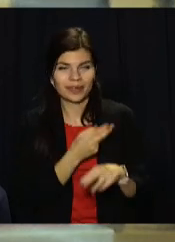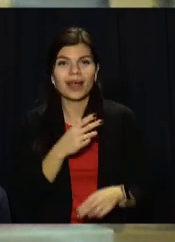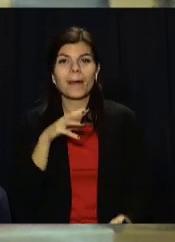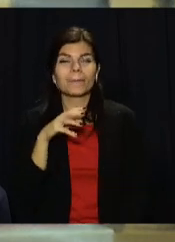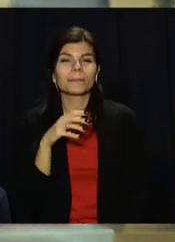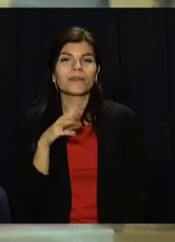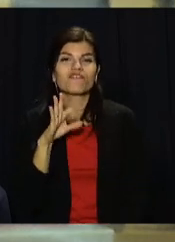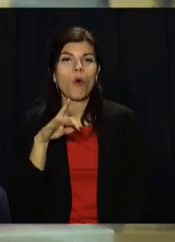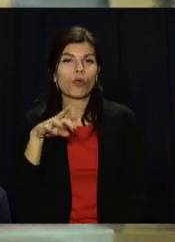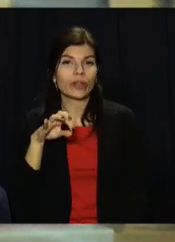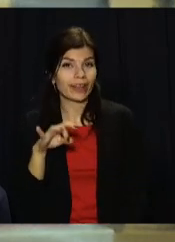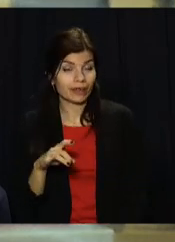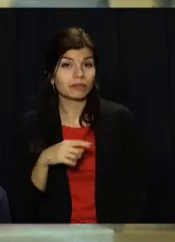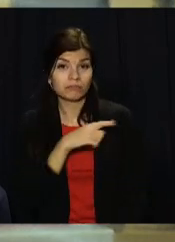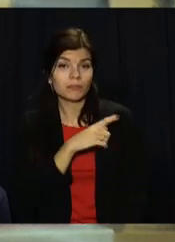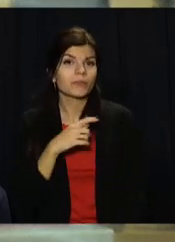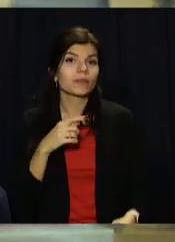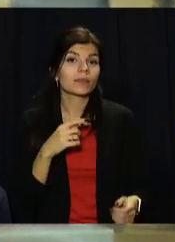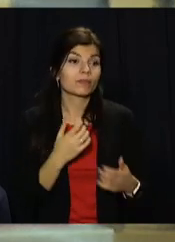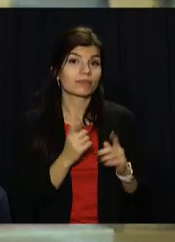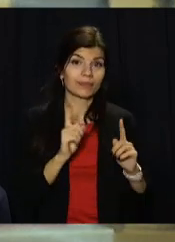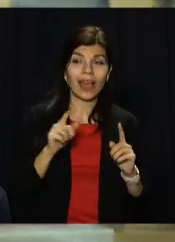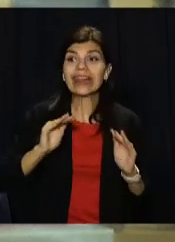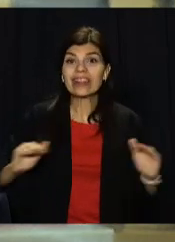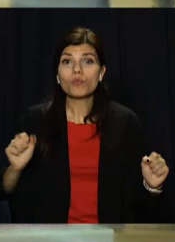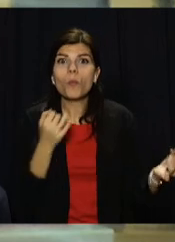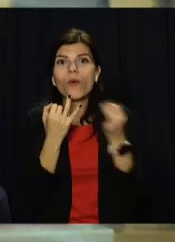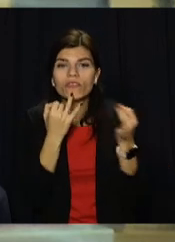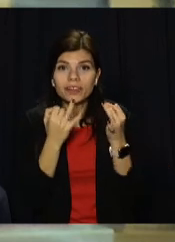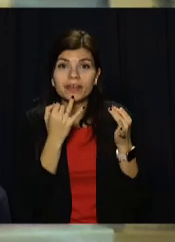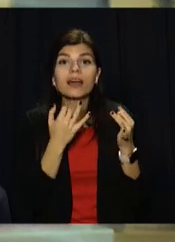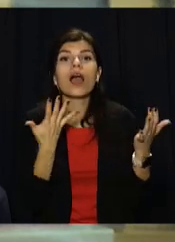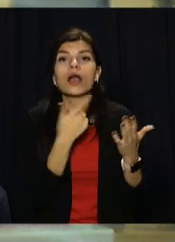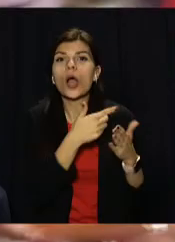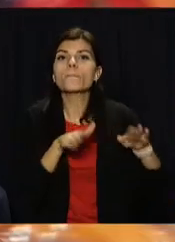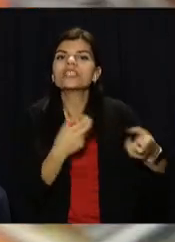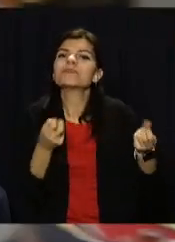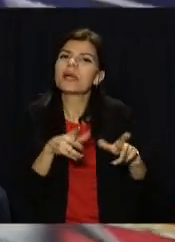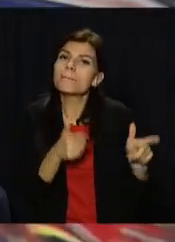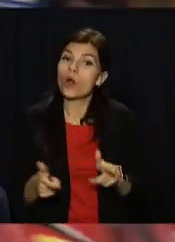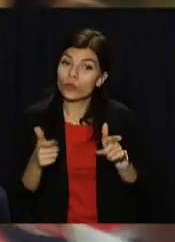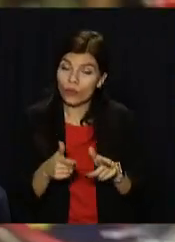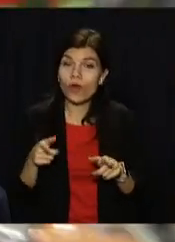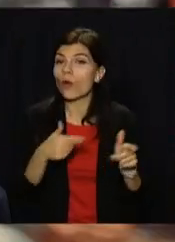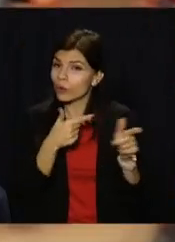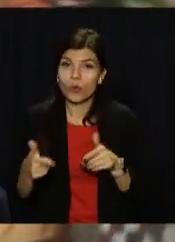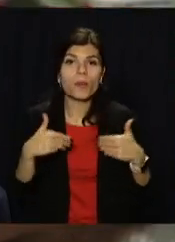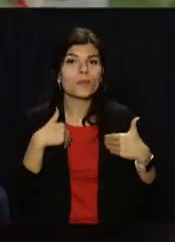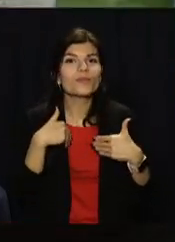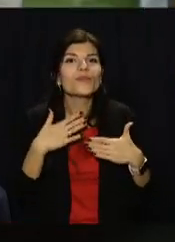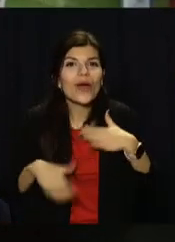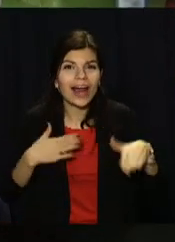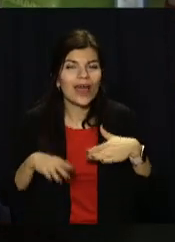Святому Миколаю». У рамках акції діти можуть безкоштовно поговорити з волонтерами, які прийшли спеціальну підготовку і готові порадувати